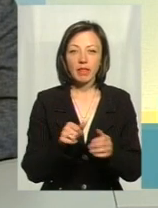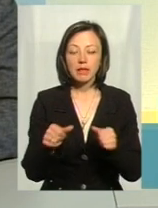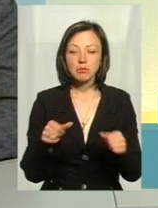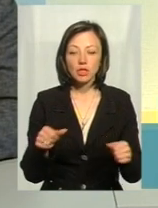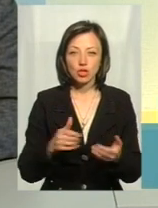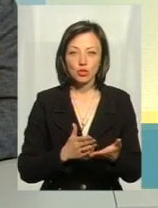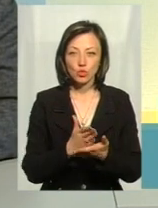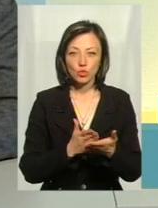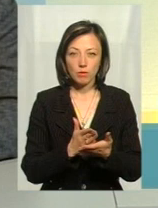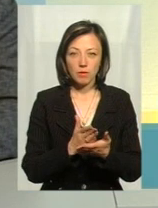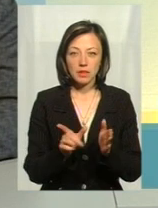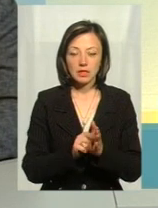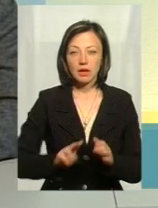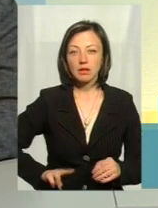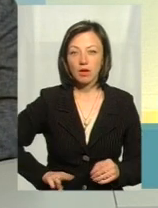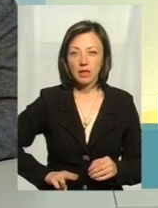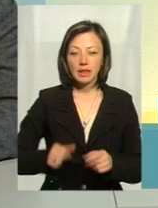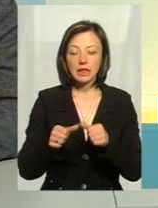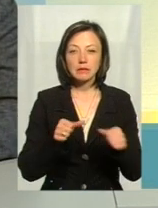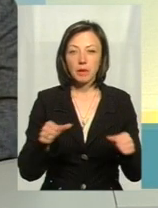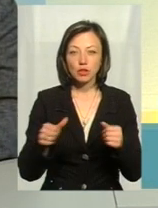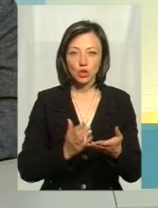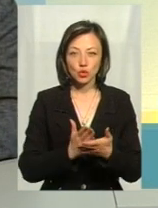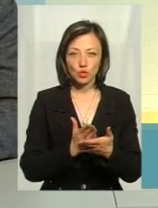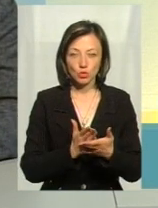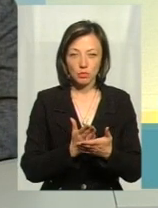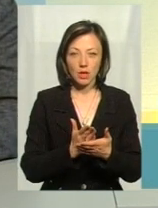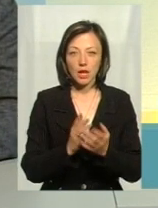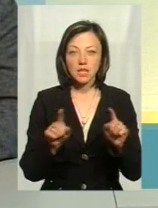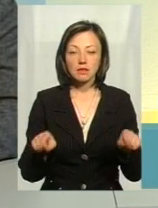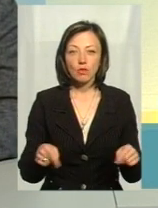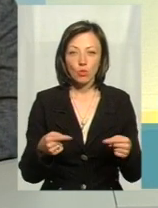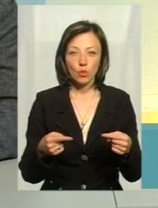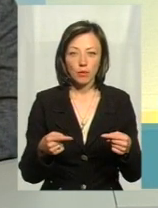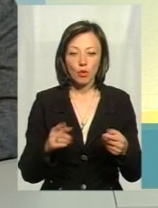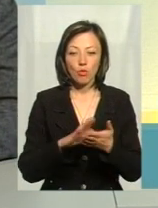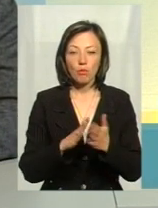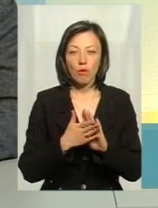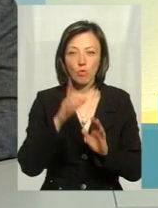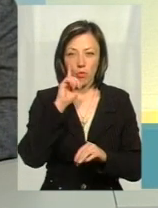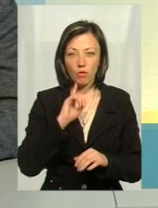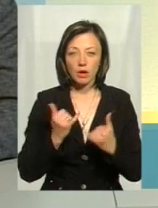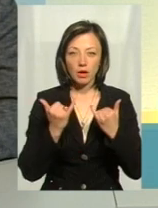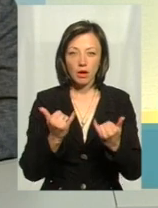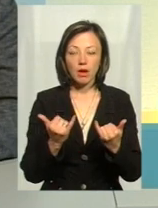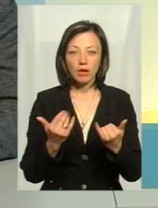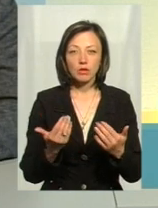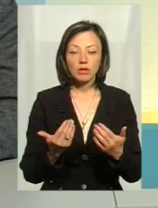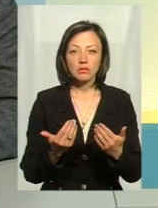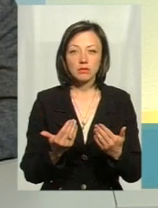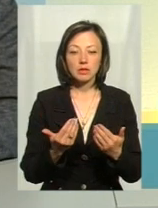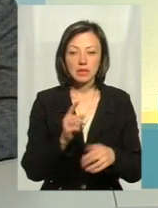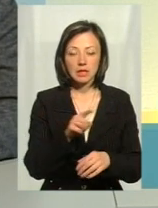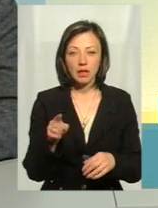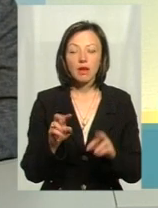службами, з директорами диспетчерської служби, створюємо умови комфортні для ногу, яким чином,